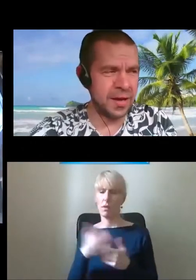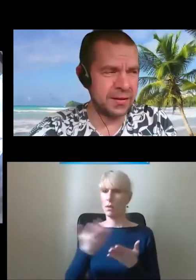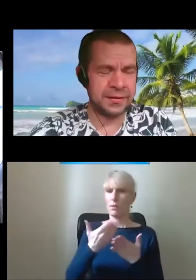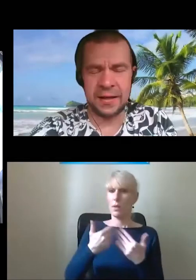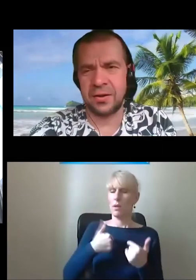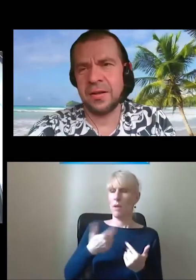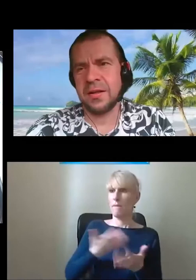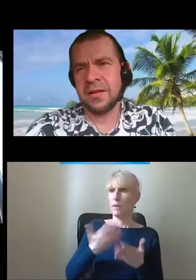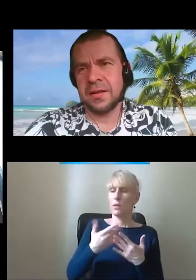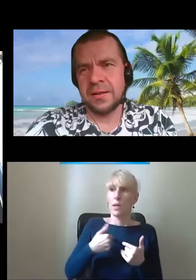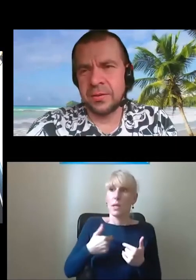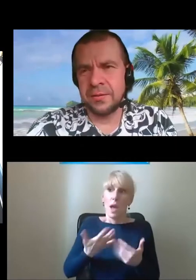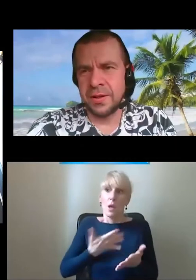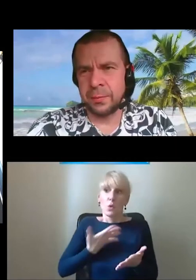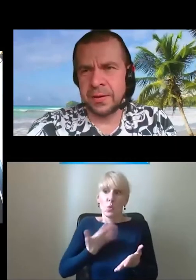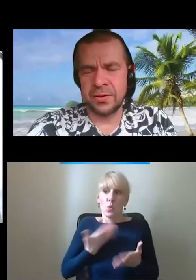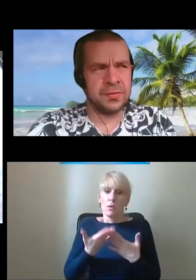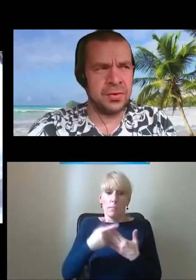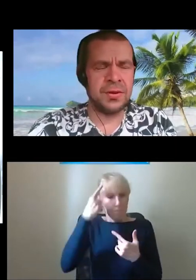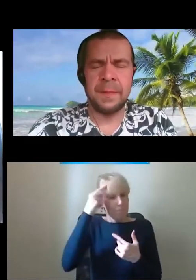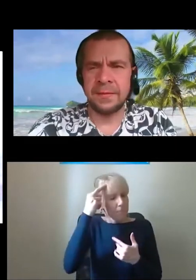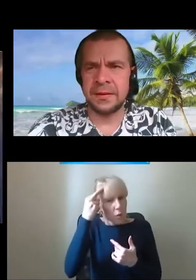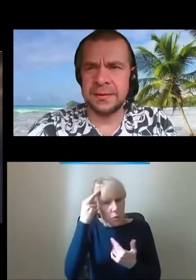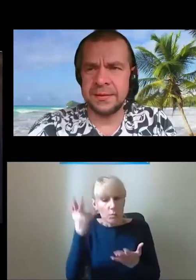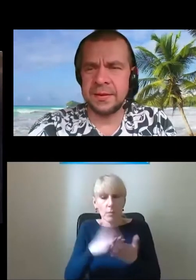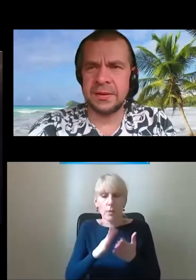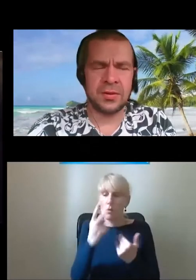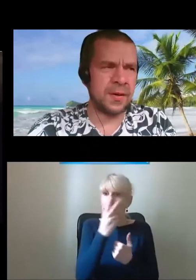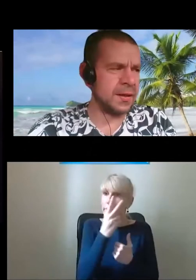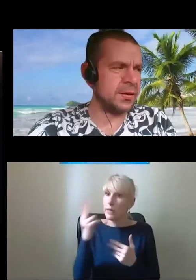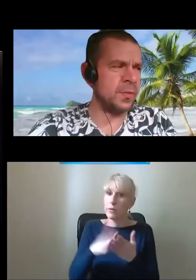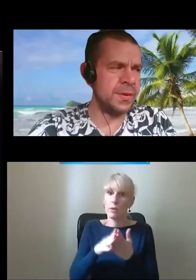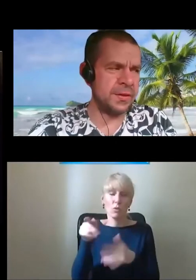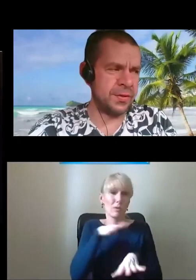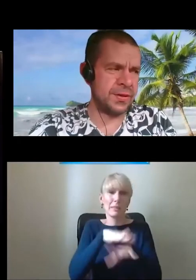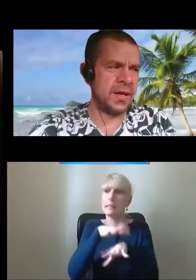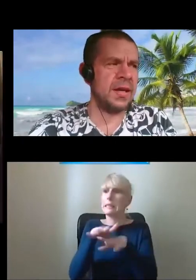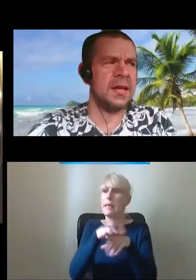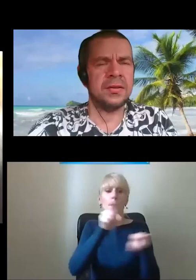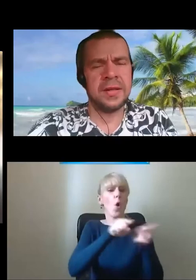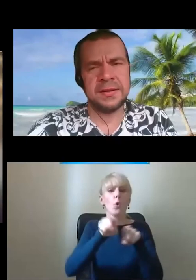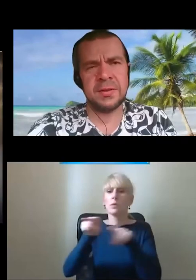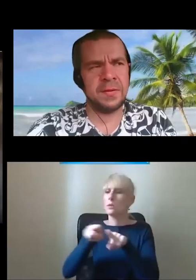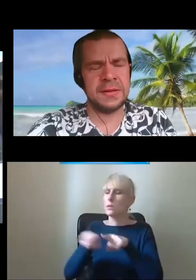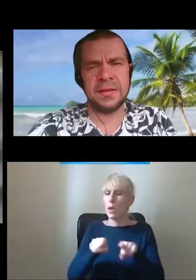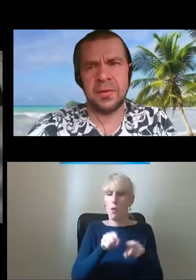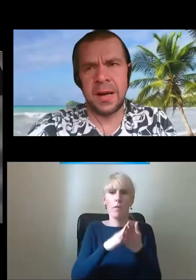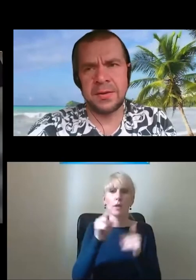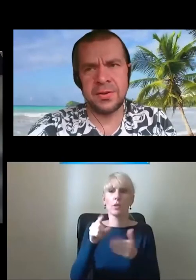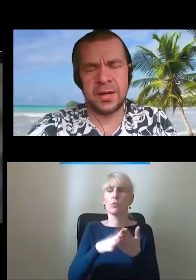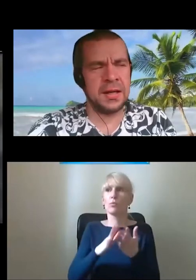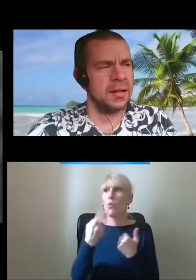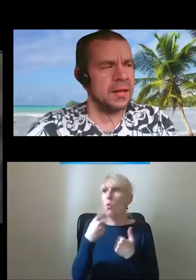w miarę ogarniętego, który widział parę rzeczy w życiu i naprawdę ten system oznakowania, te opisy wszystkie, jestem sobie w stanie